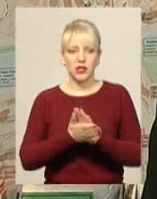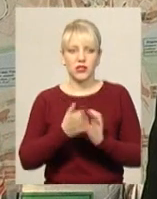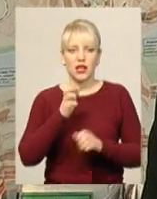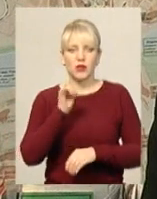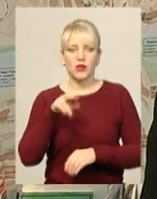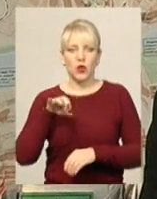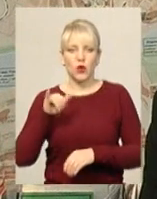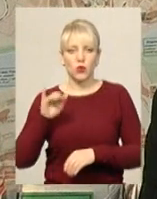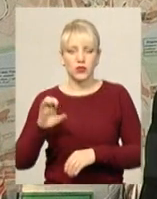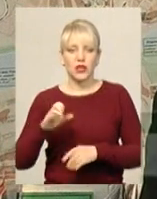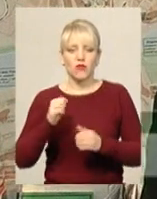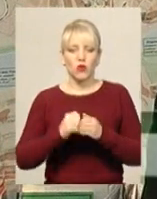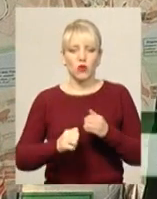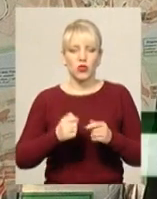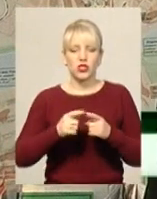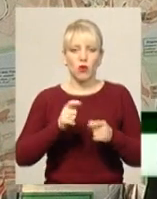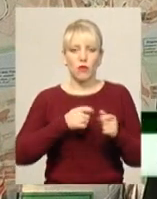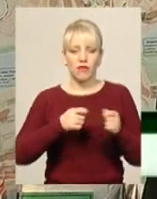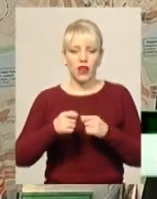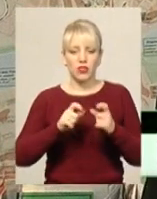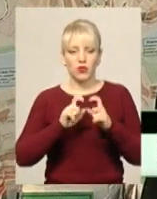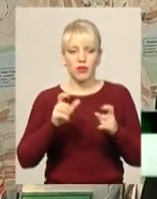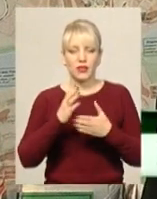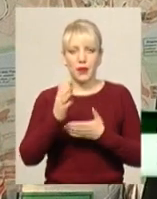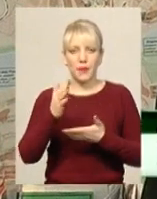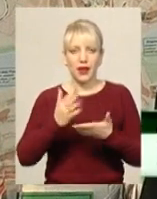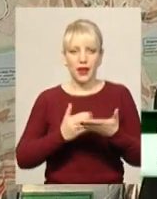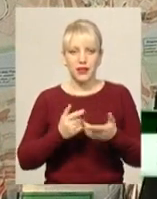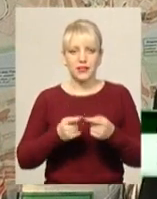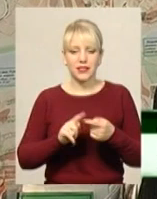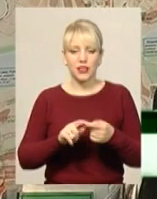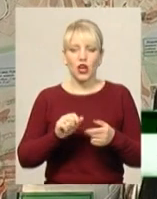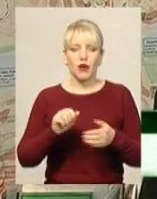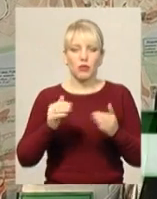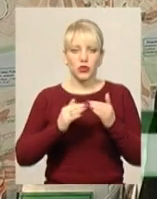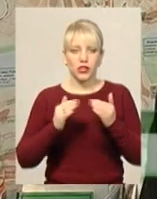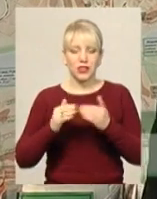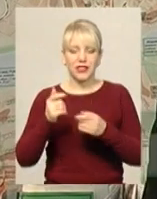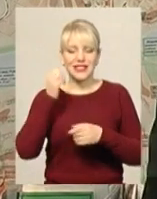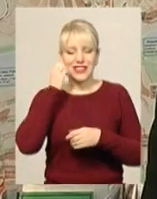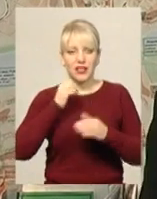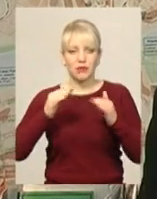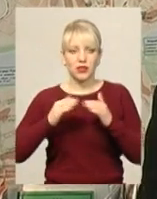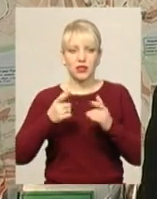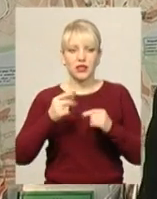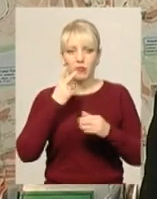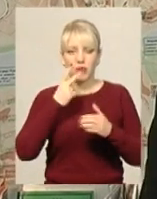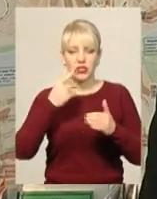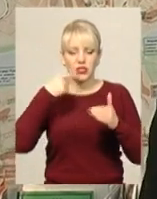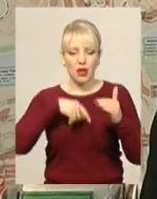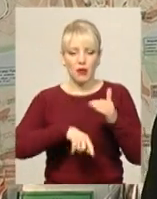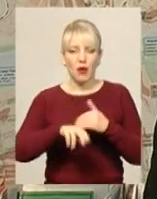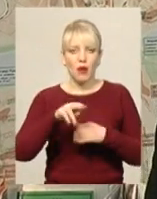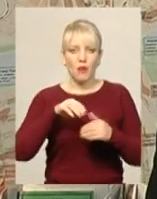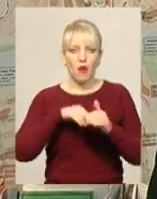кожній управляючій компанії є перелік цих будинків, тому що в будинках є старі будинки, де передбачені ці підвальні приміщення.